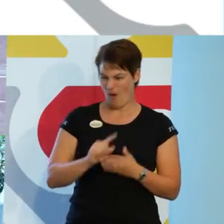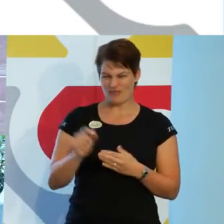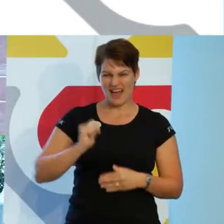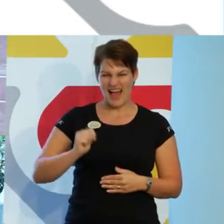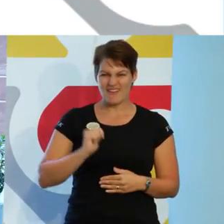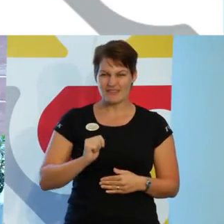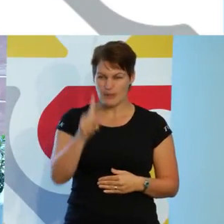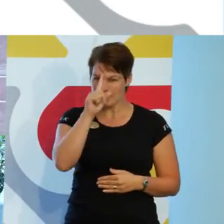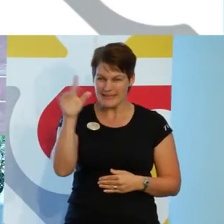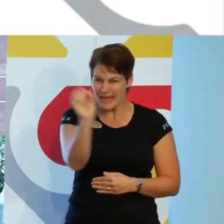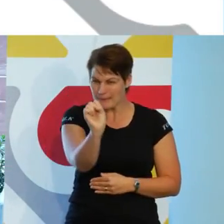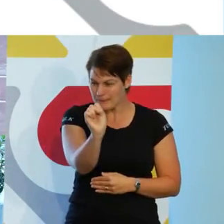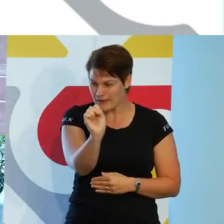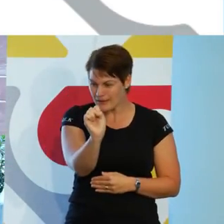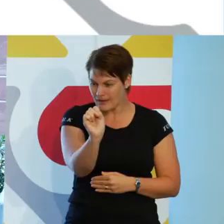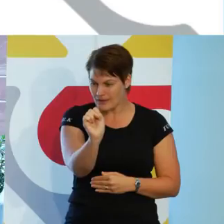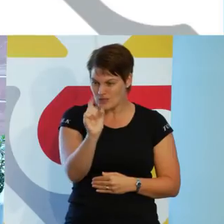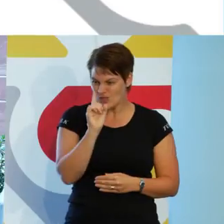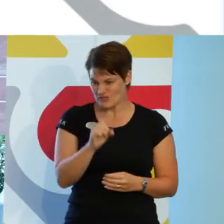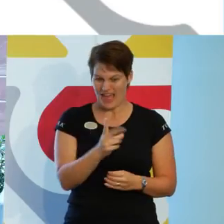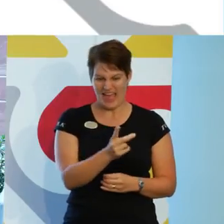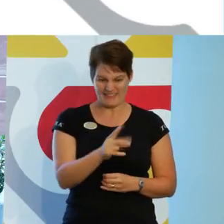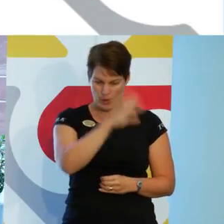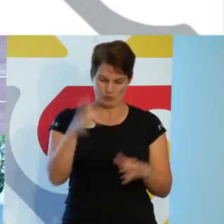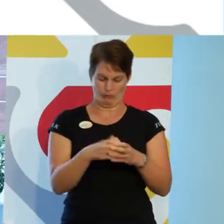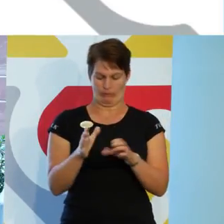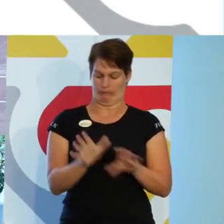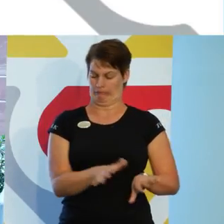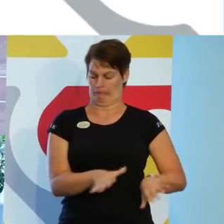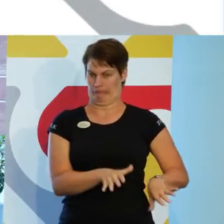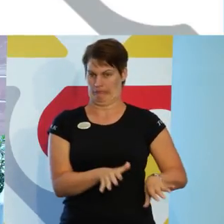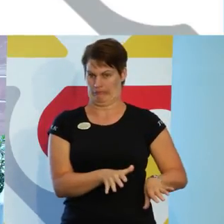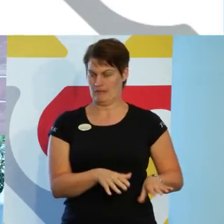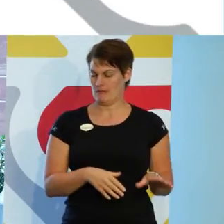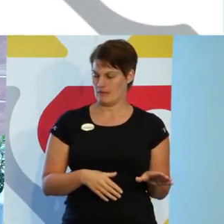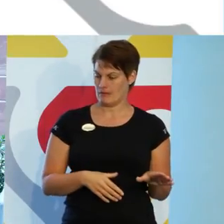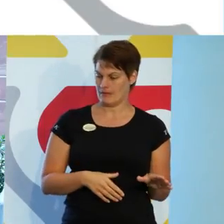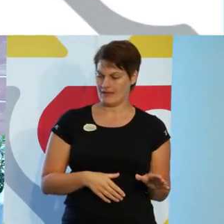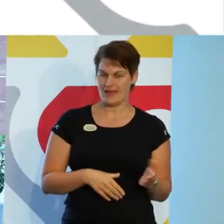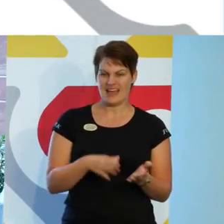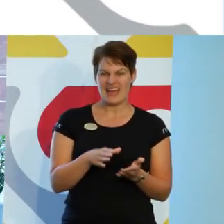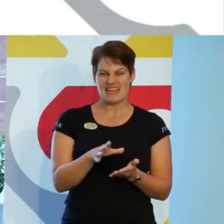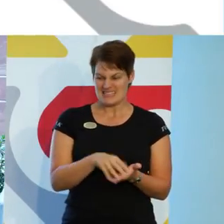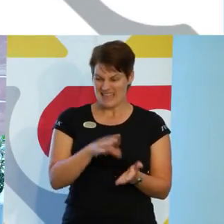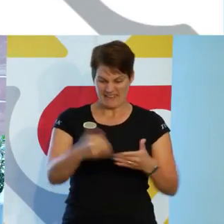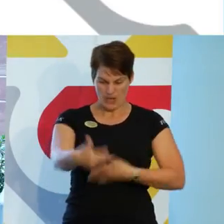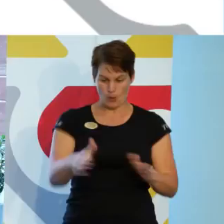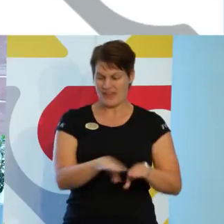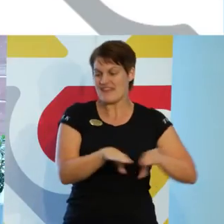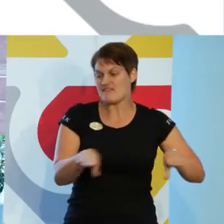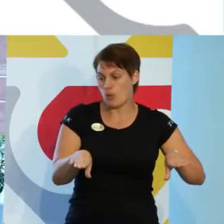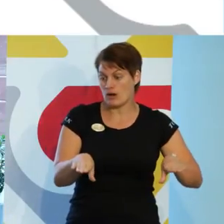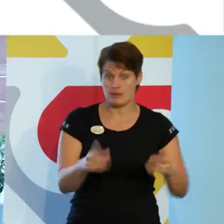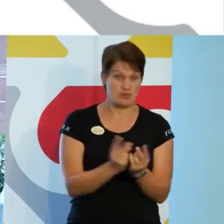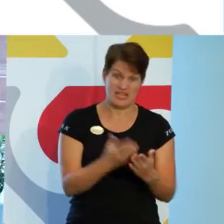av begrepp. För att nedvärdera andra åldersgrupper. Det kan vara på sandlådenivå. Det är ju inget